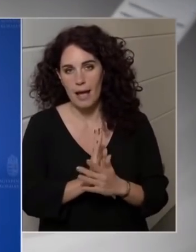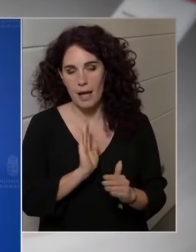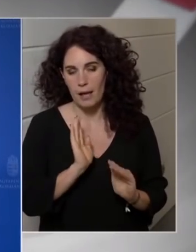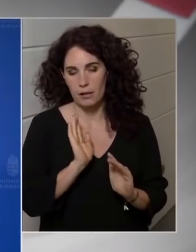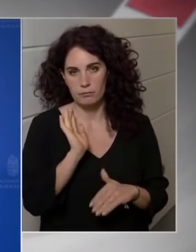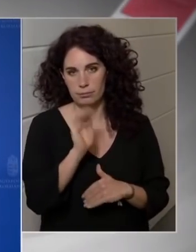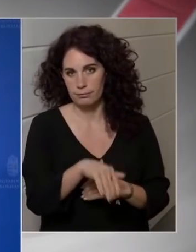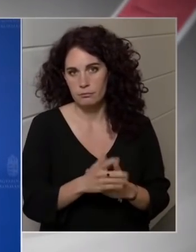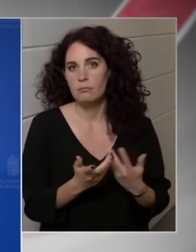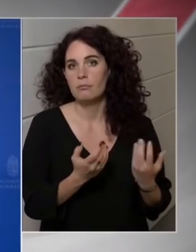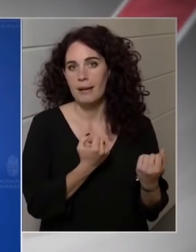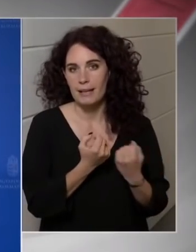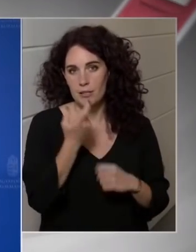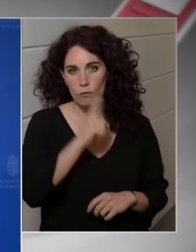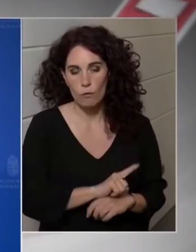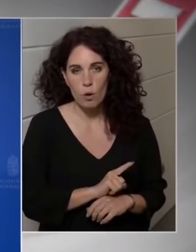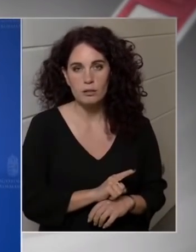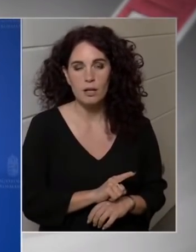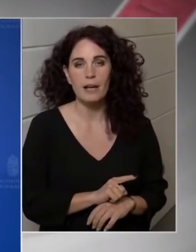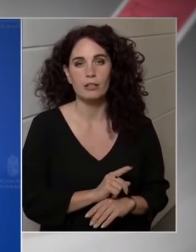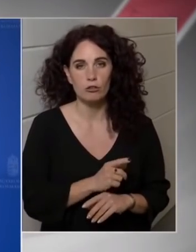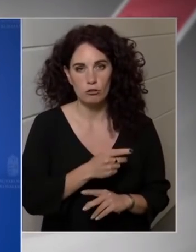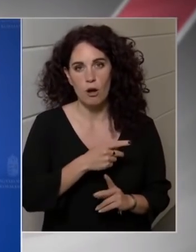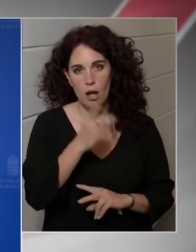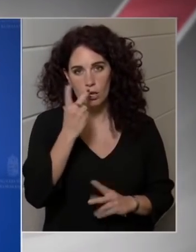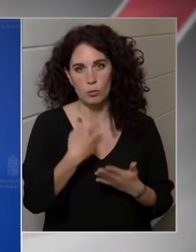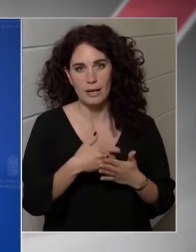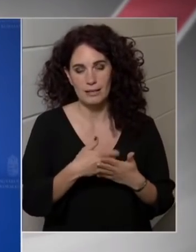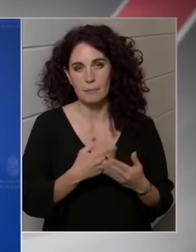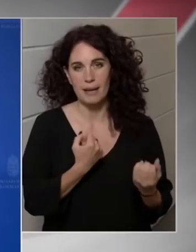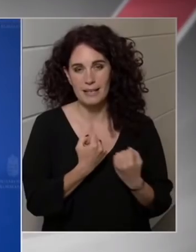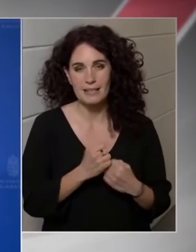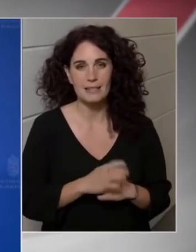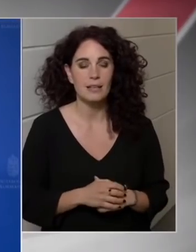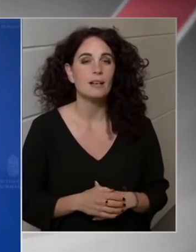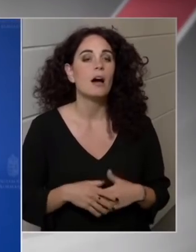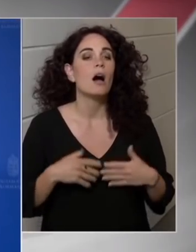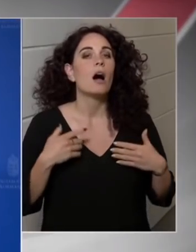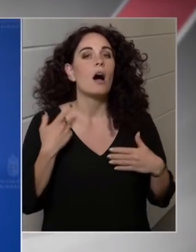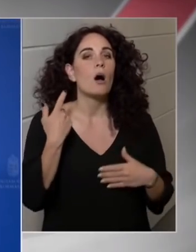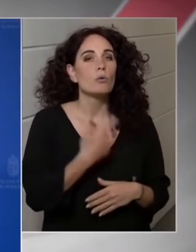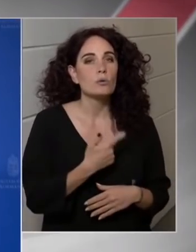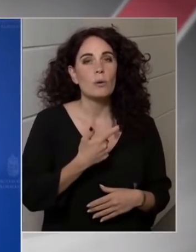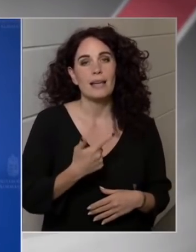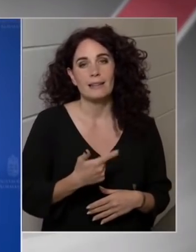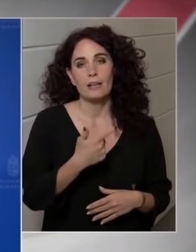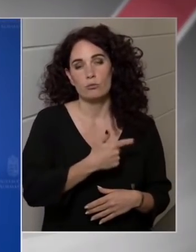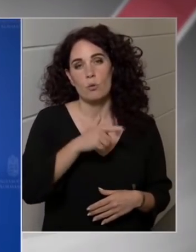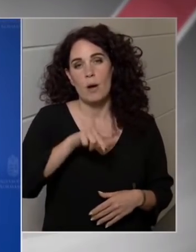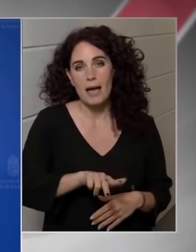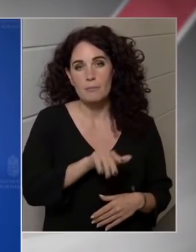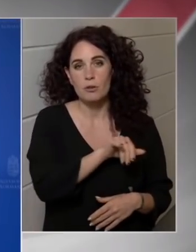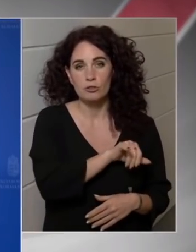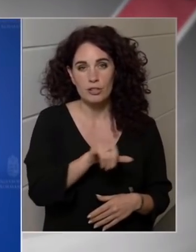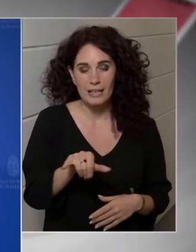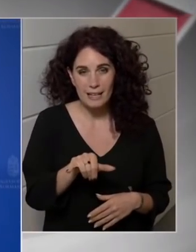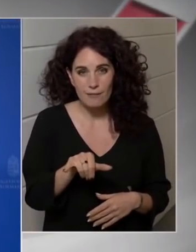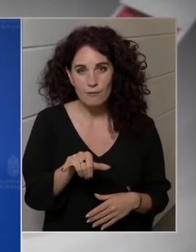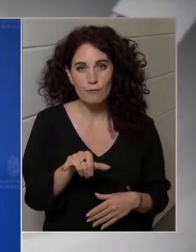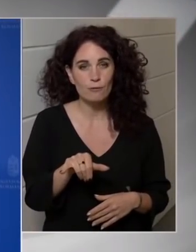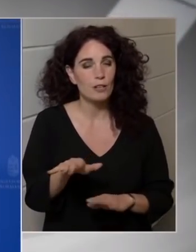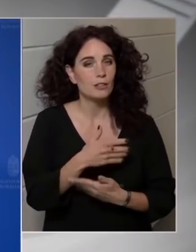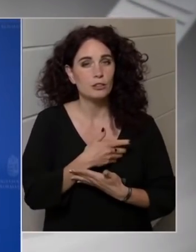több mint két évben is hajlandóak lennének megegyezni. Tehát a 22-23-as év, amire az adó nem vonatkozik, az